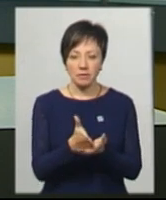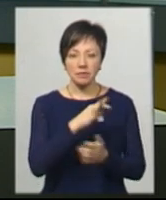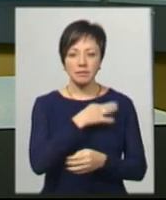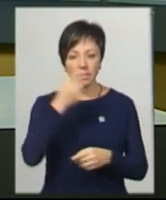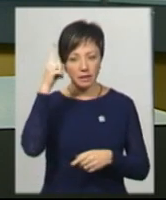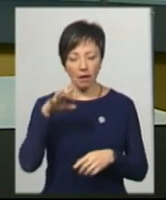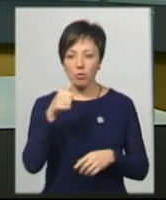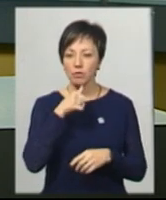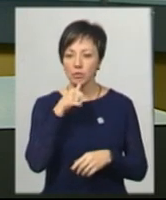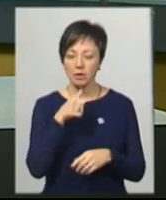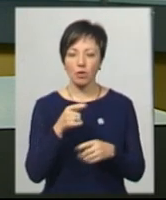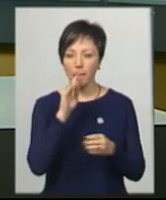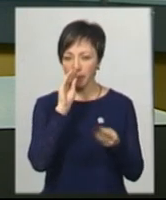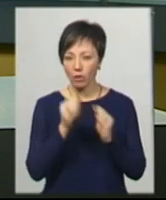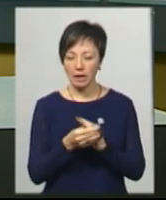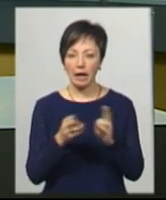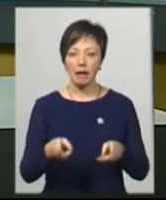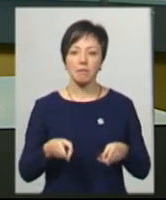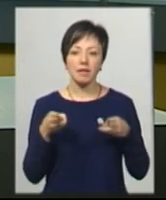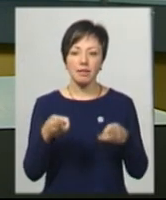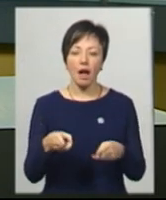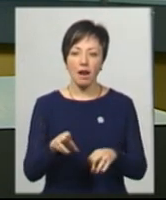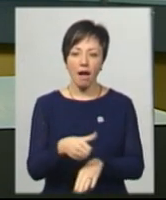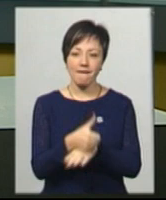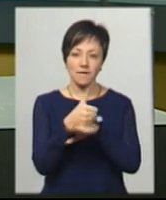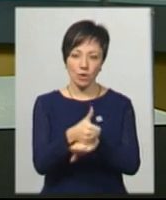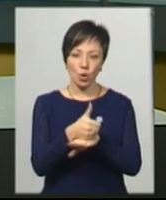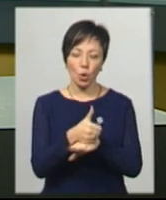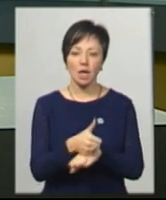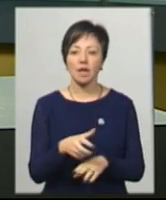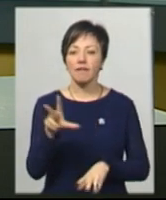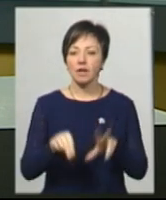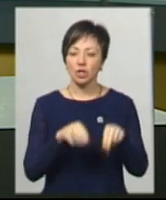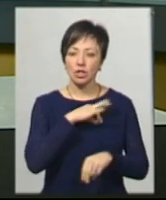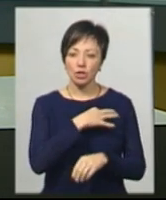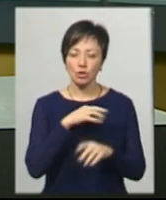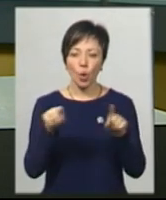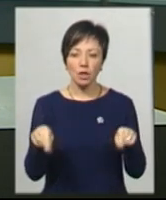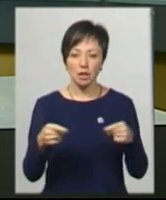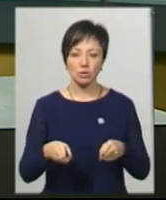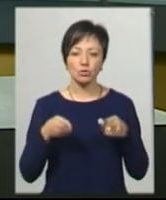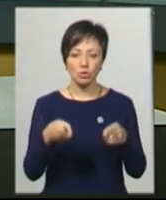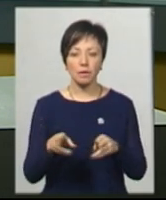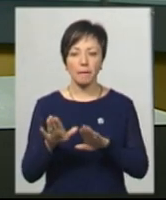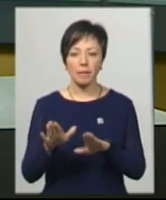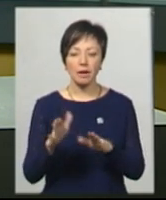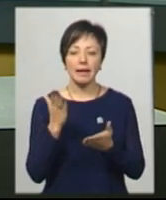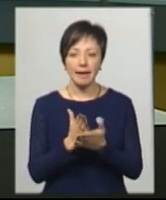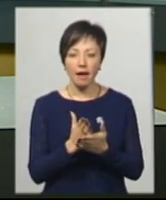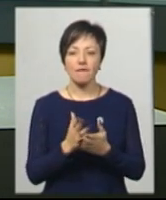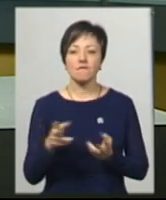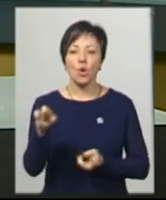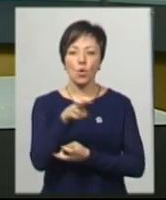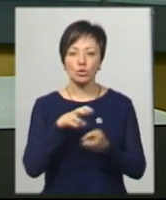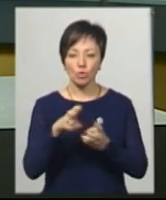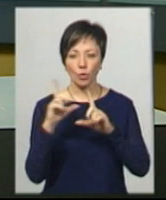про замах, але приховав це. Кримінальний авторитет Олексій Левін, яку слідчі вважають одним з організаторів злочину, перебуває в розшуку. Він